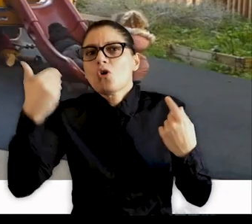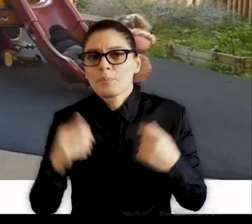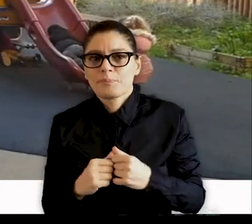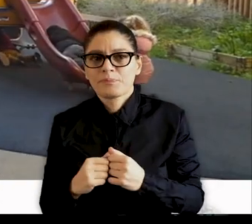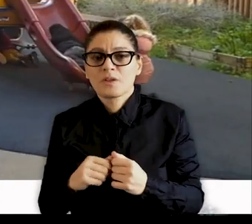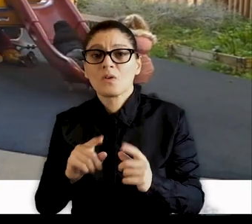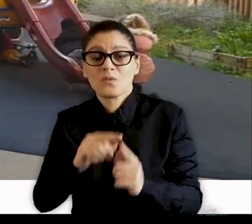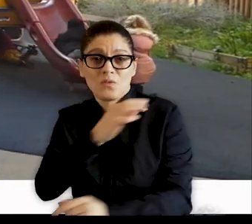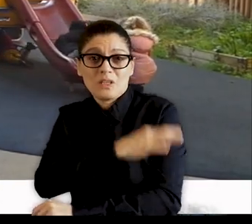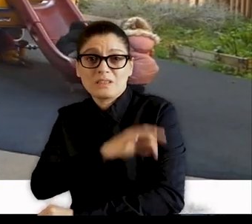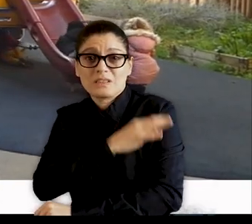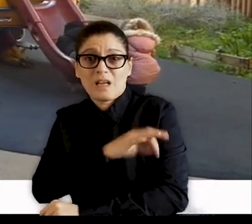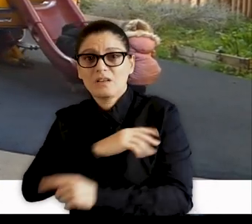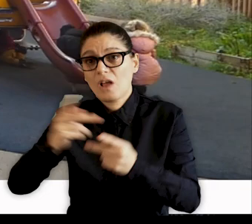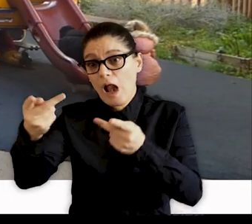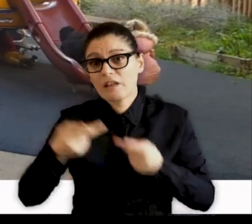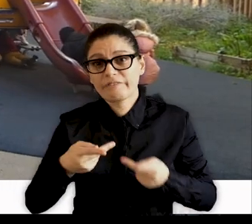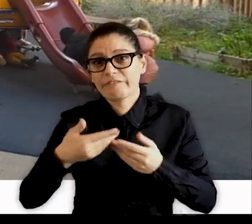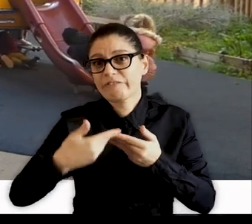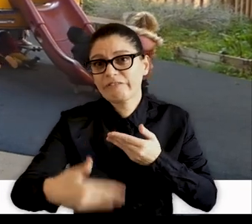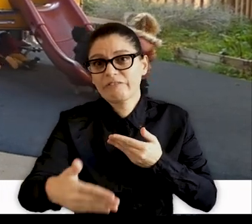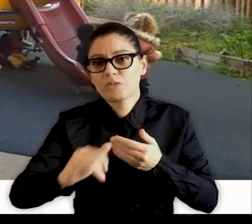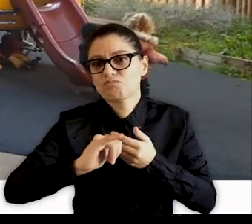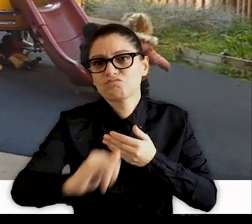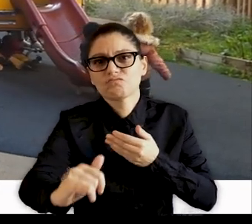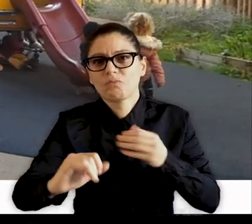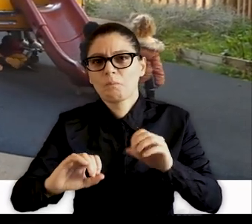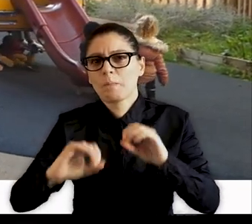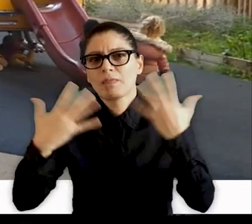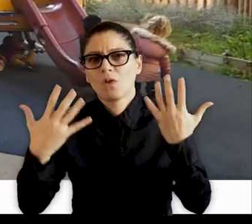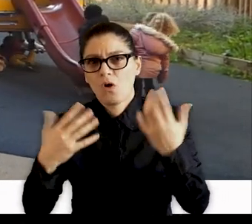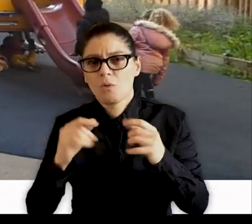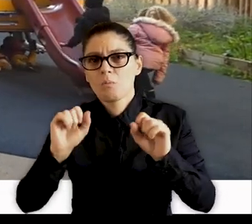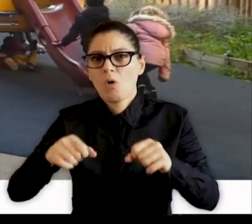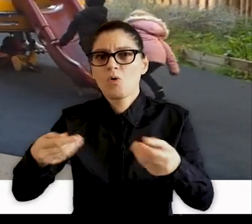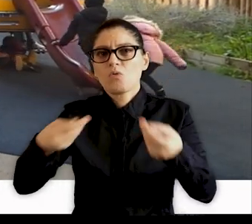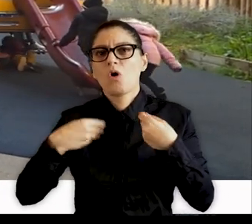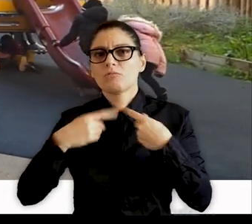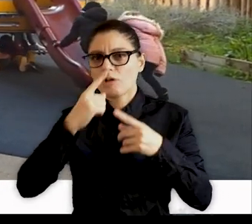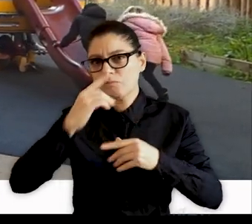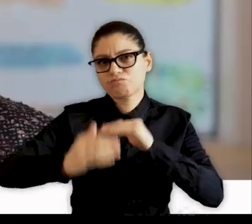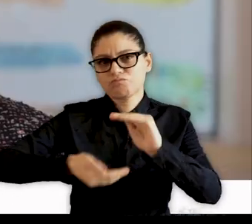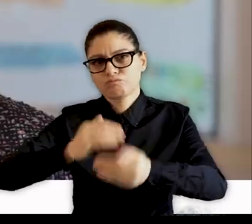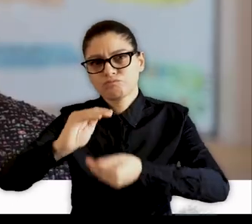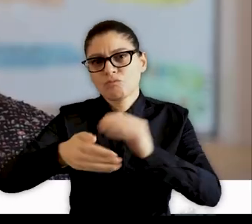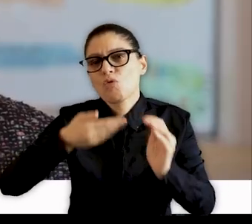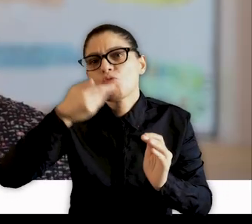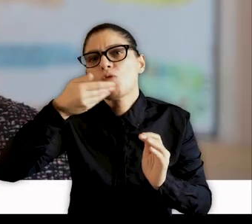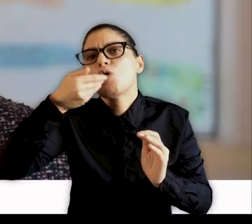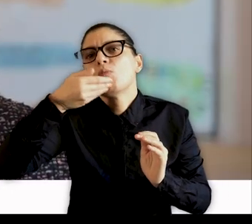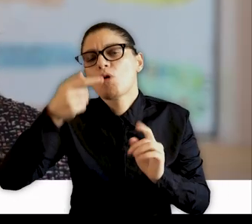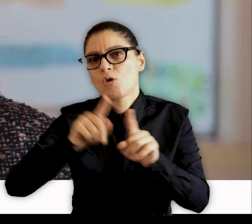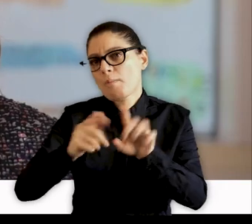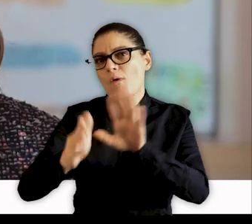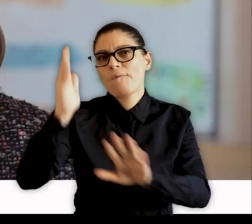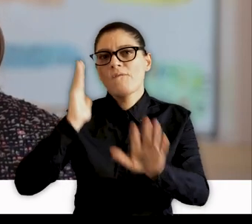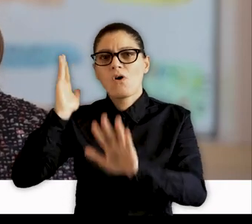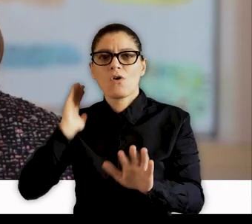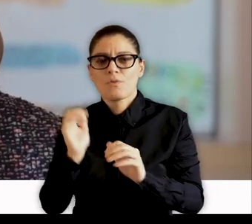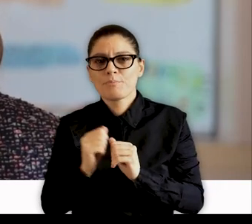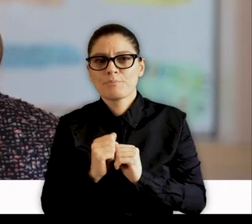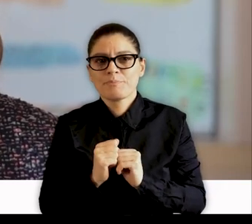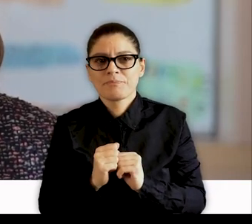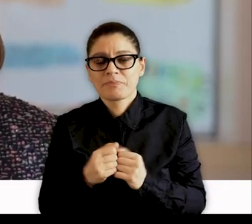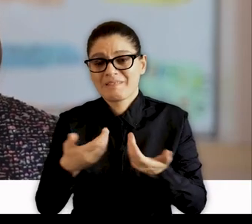printemps qui nous permettra de sortir davantage, de nous retrouver comme nous en avons tant envie. Voilà neuf mois que ce virus a